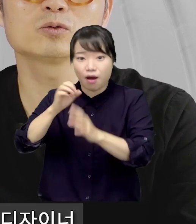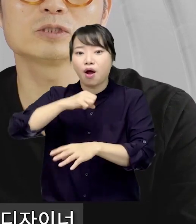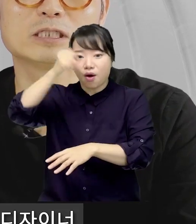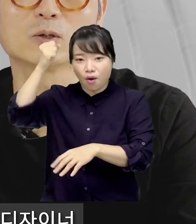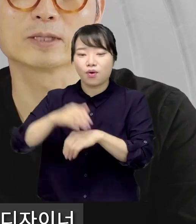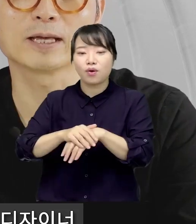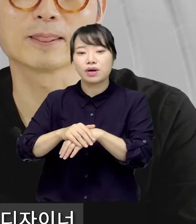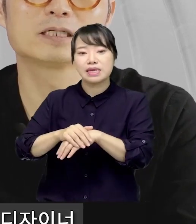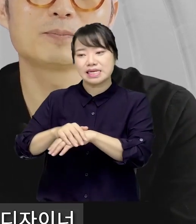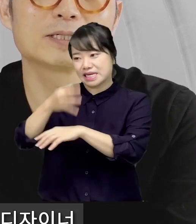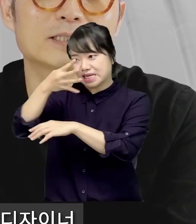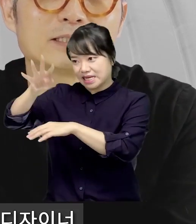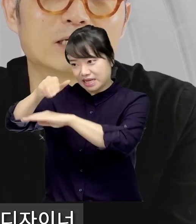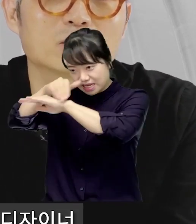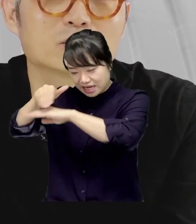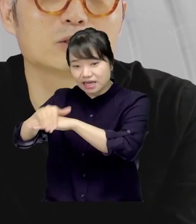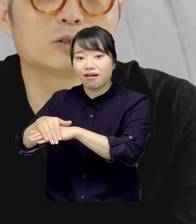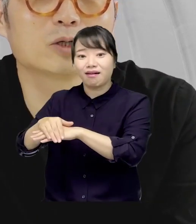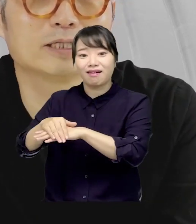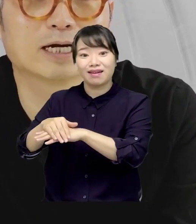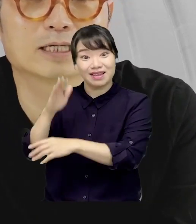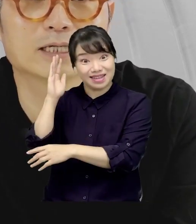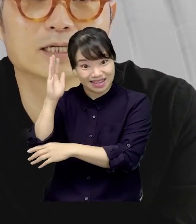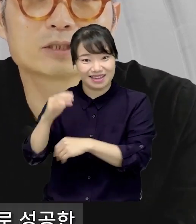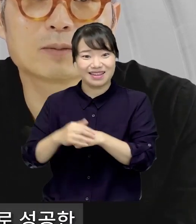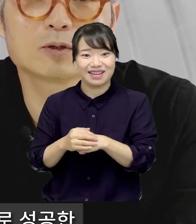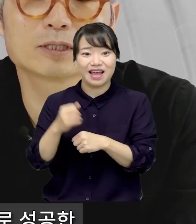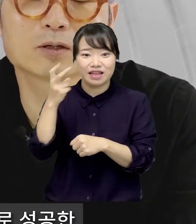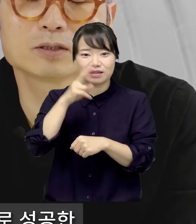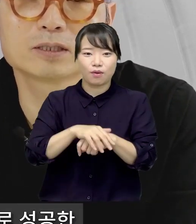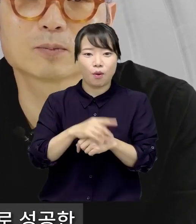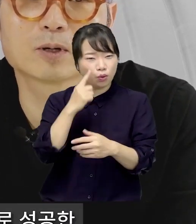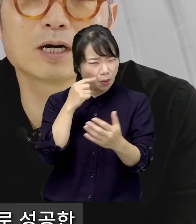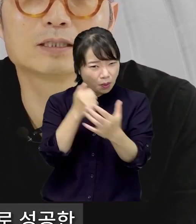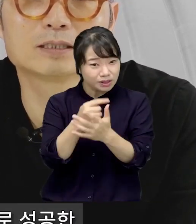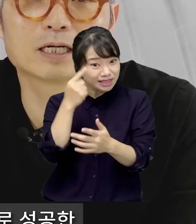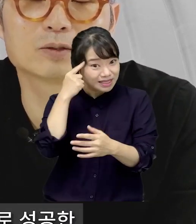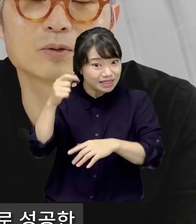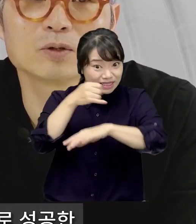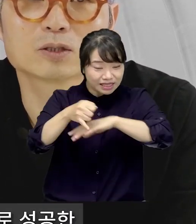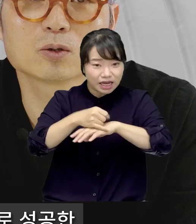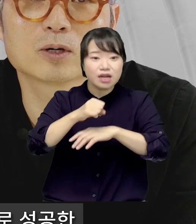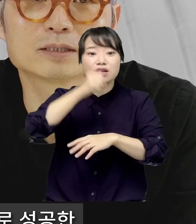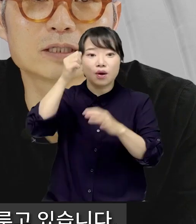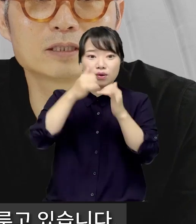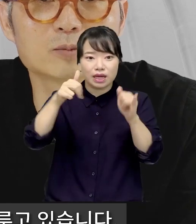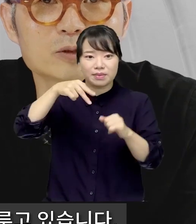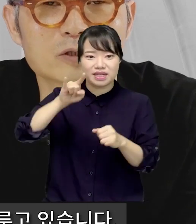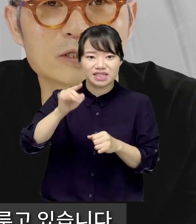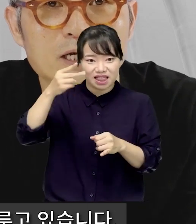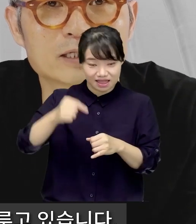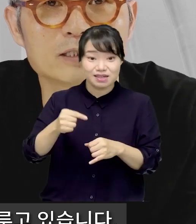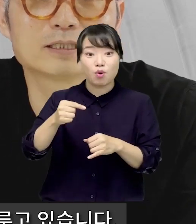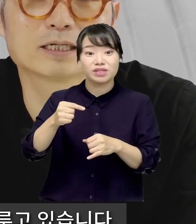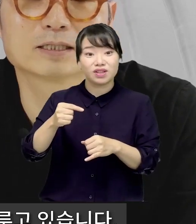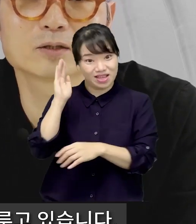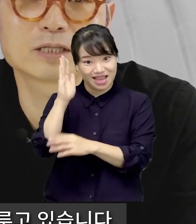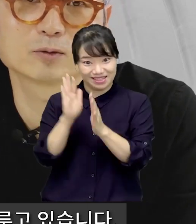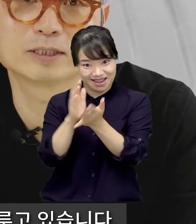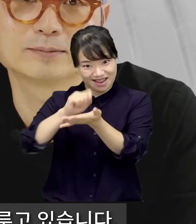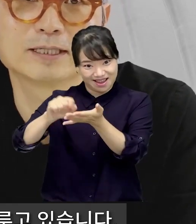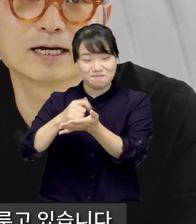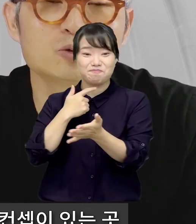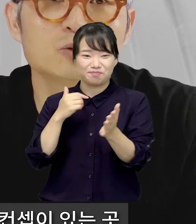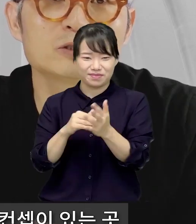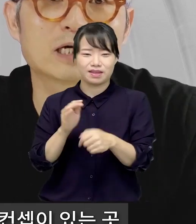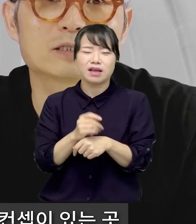성공을 읽어낸 그래픽 디자이너 전지현 이야기 차벌화된 컨셉과 디자인으로 성공한 젠틀몬스터 이야기를 책에서